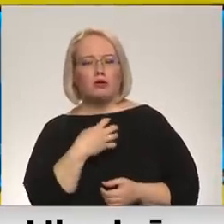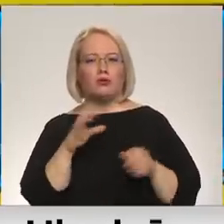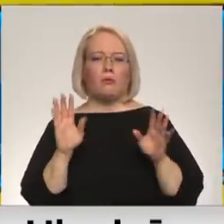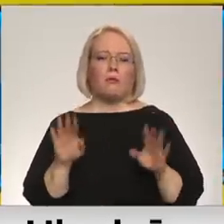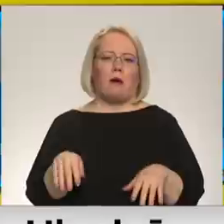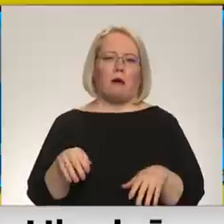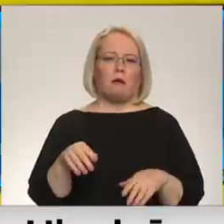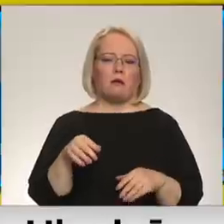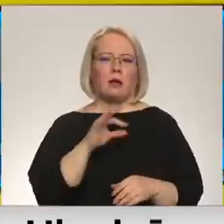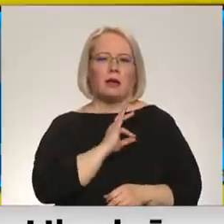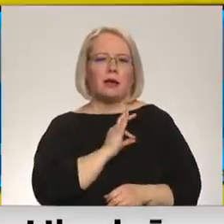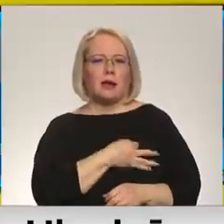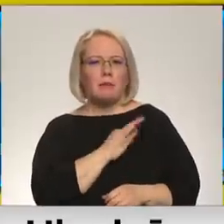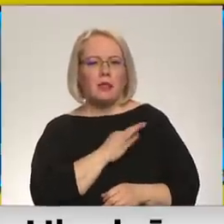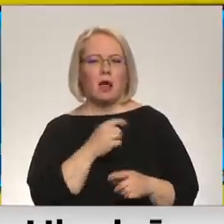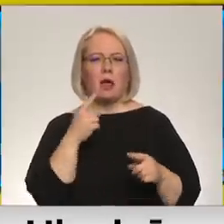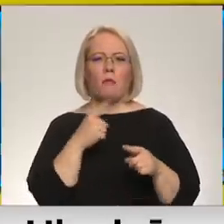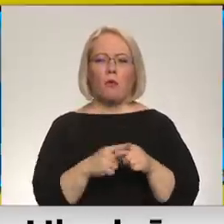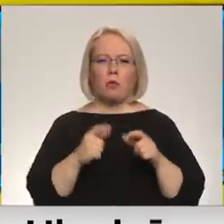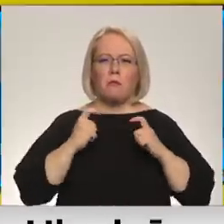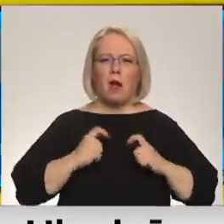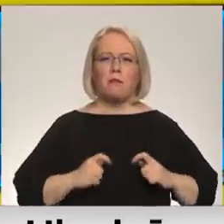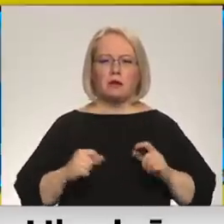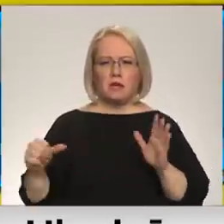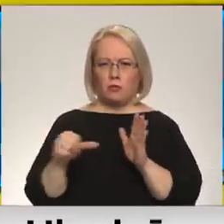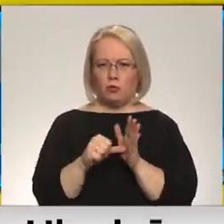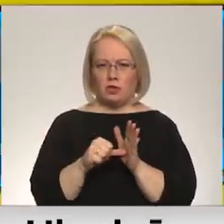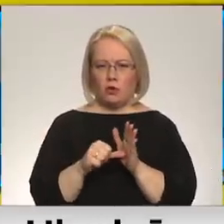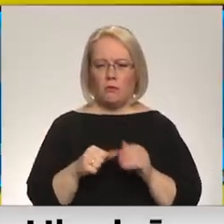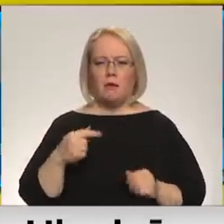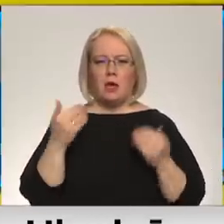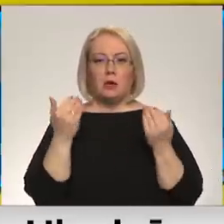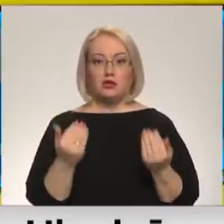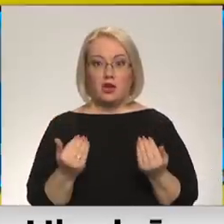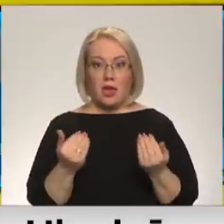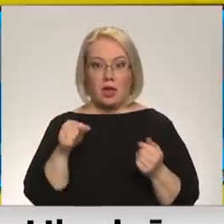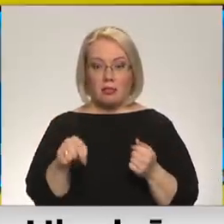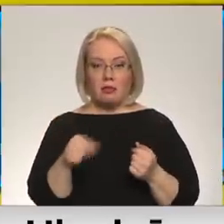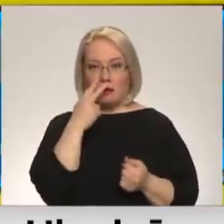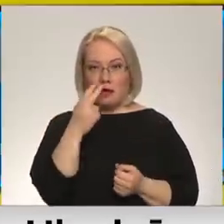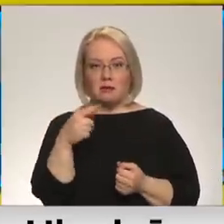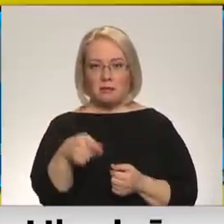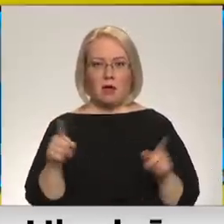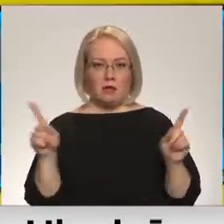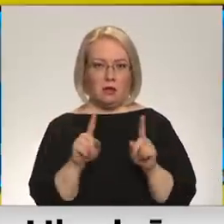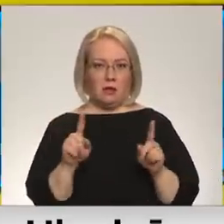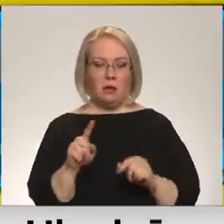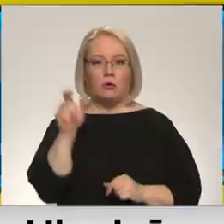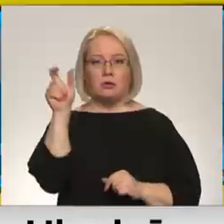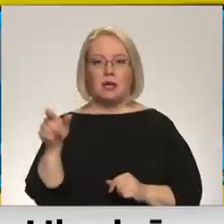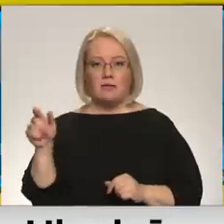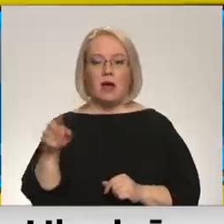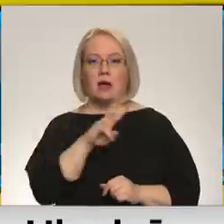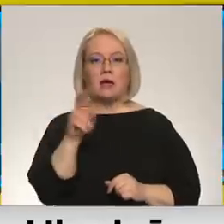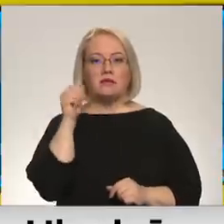krimināliem un barbariskiem noziegumiem. Šeit mēs redzam, tāda ir. Un tad, lai cilvēki, kas vēl nav